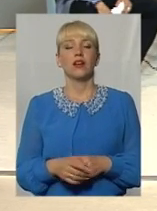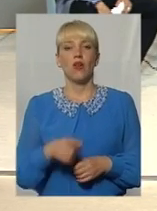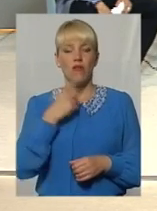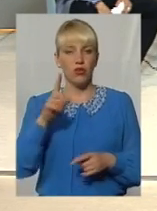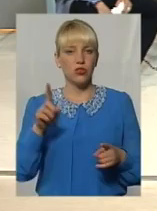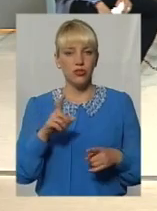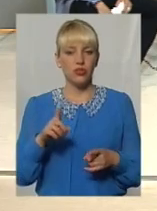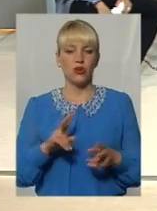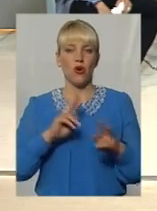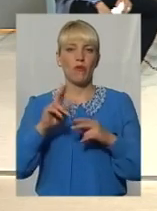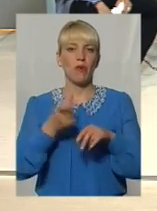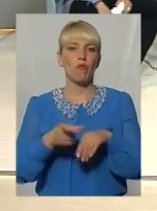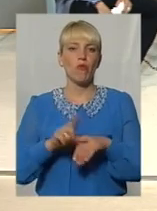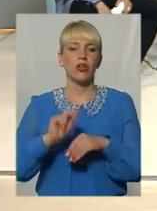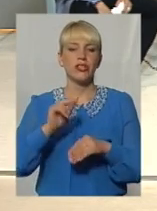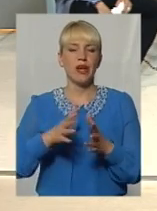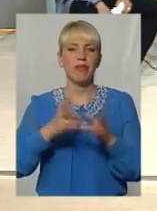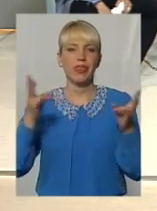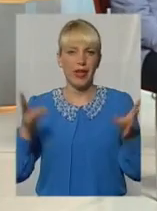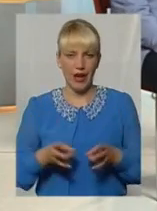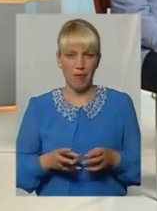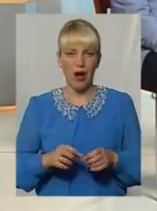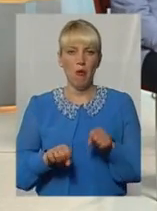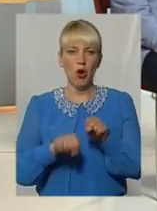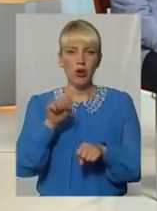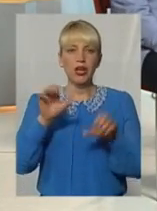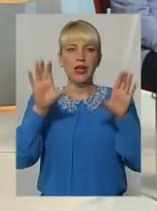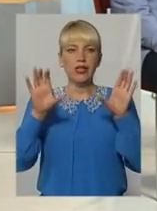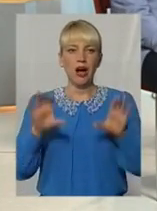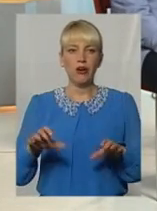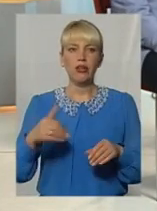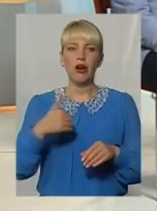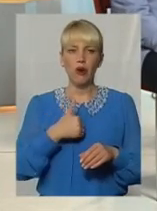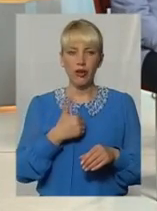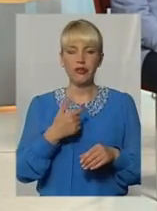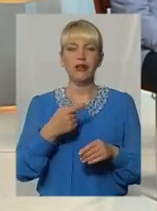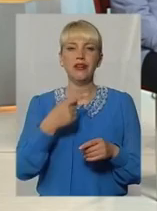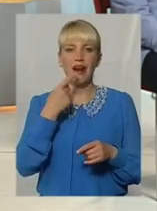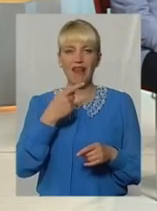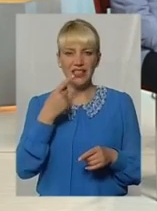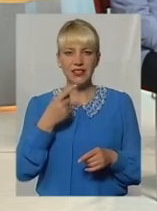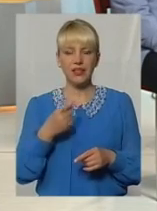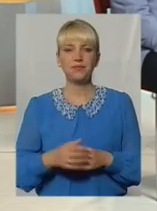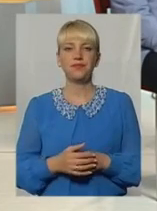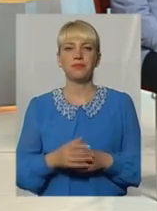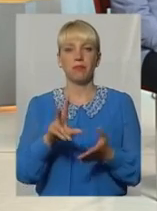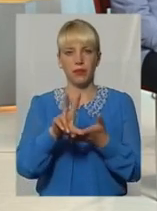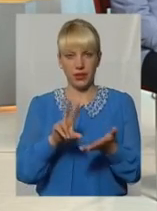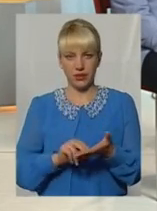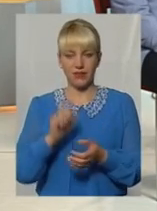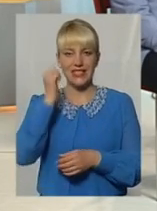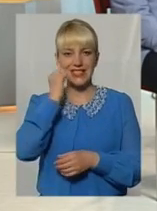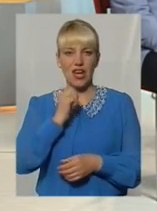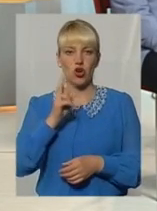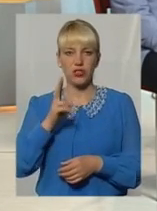обрізали більше, ніж треба, порушили законодавство. Хочу навести, доброго дня, по-перше, хочу навести приклад, старе